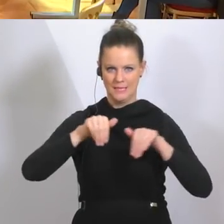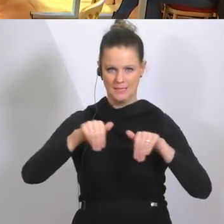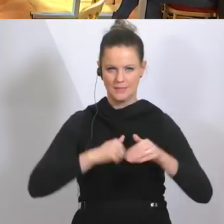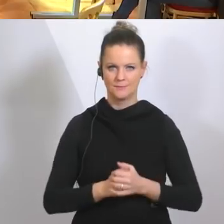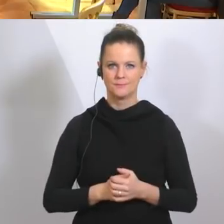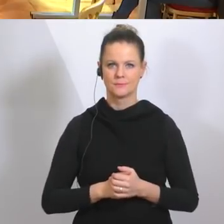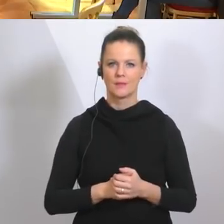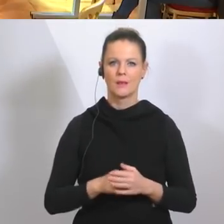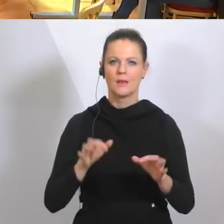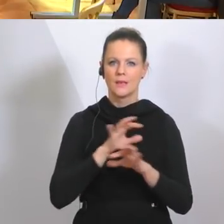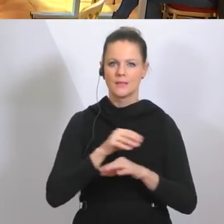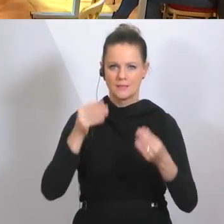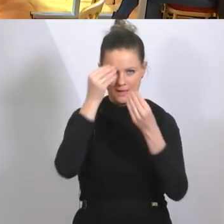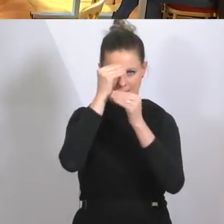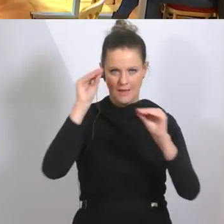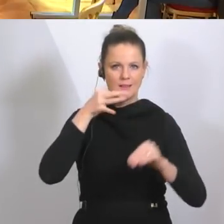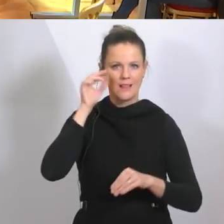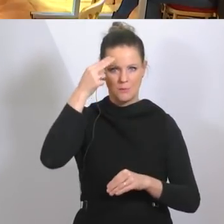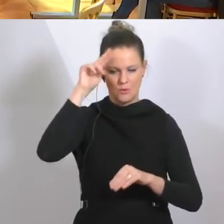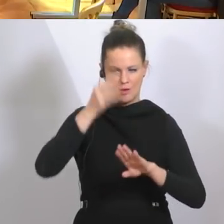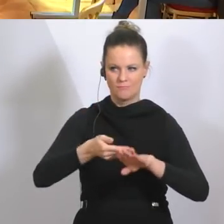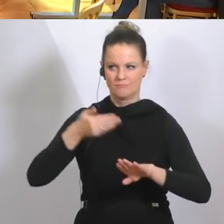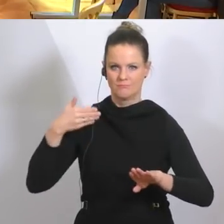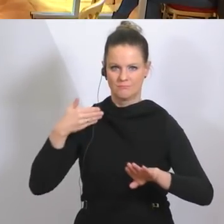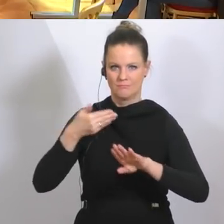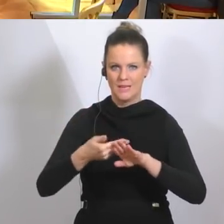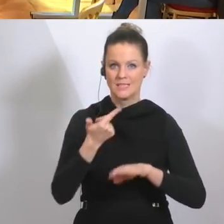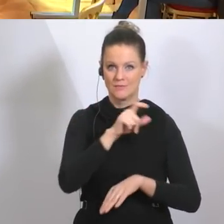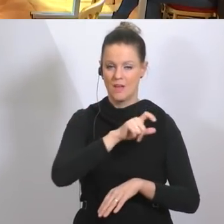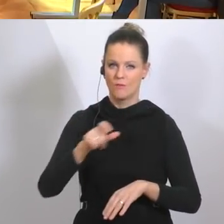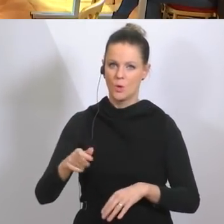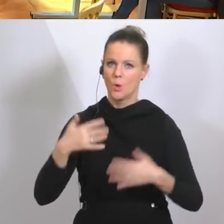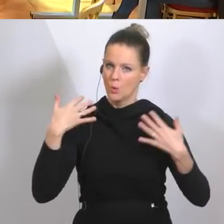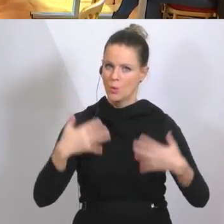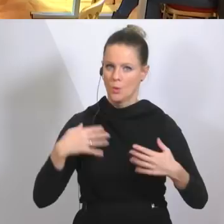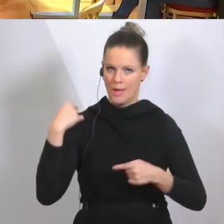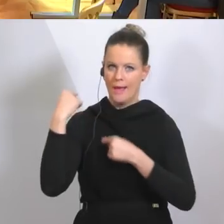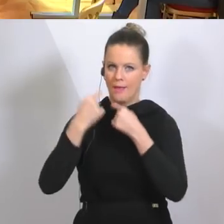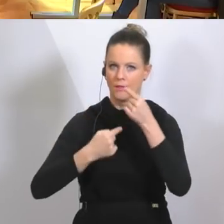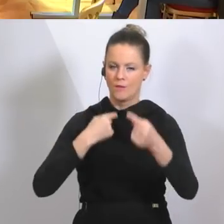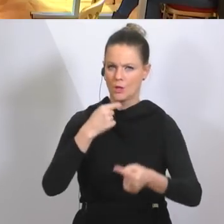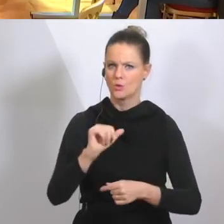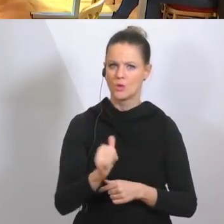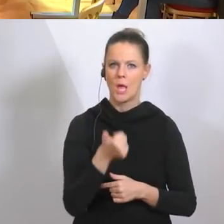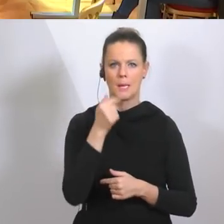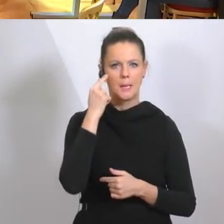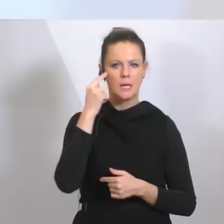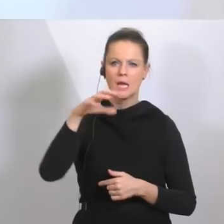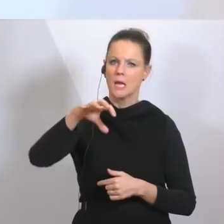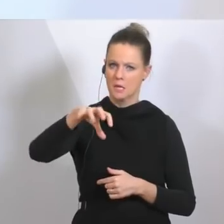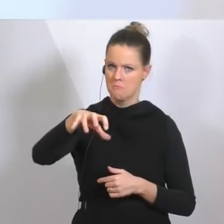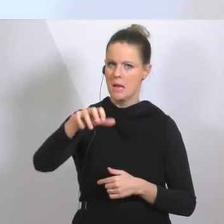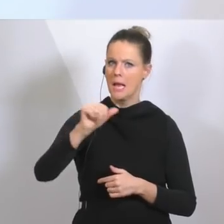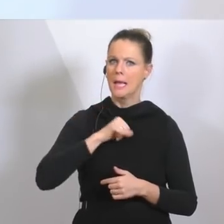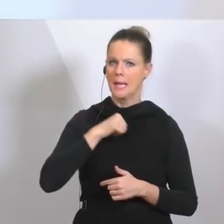Damen und Herren, die letzten zwei Wochen haben tatsächlich eine dramatische Entwicklung gebracht aus einer scheinbar zunächst regionalen Epidemie.